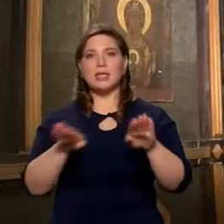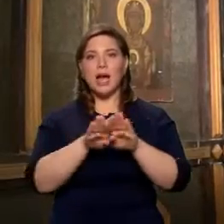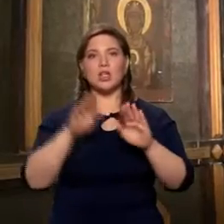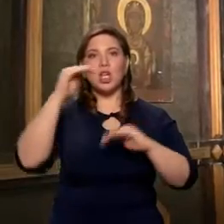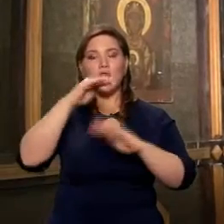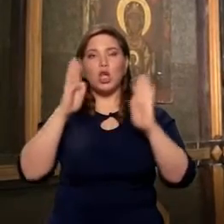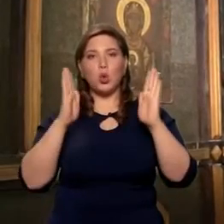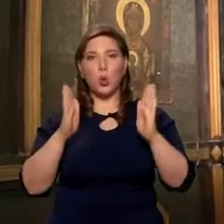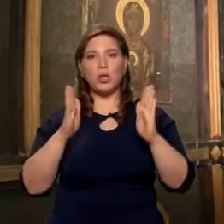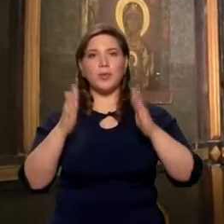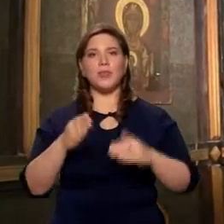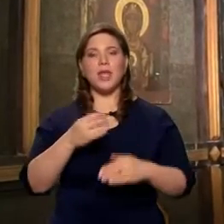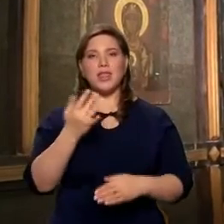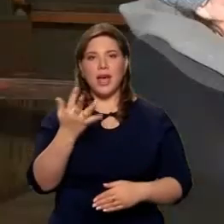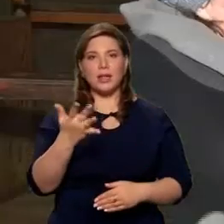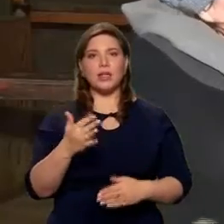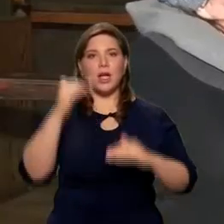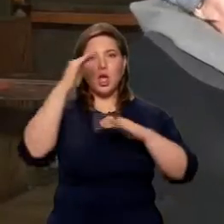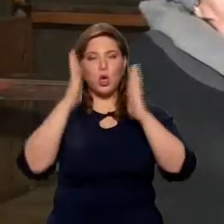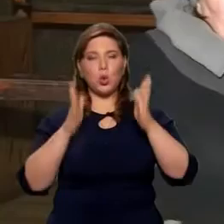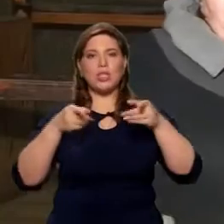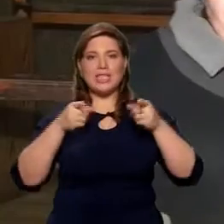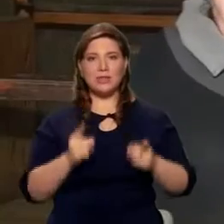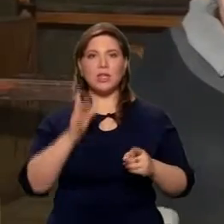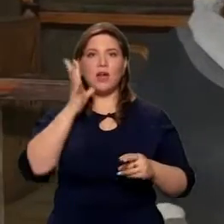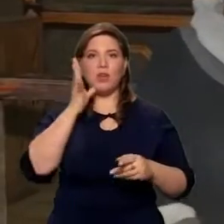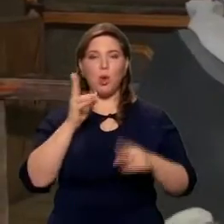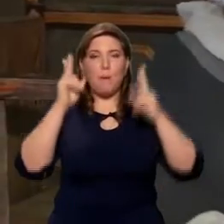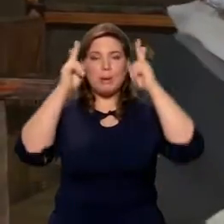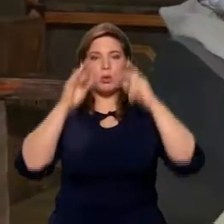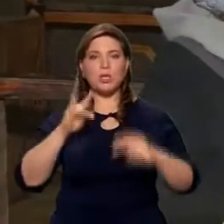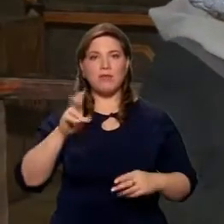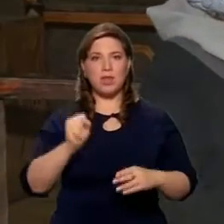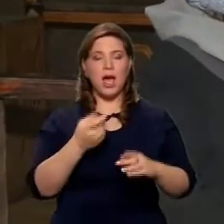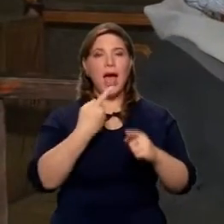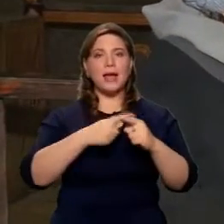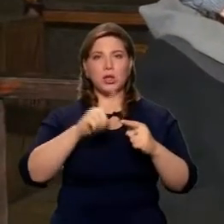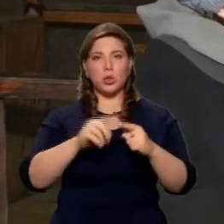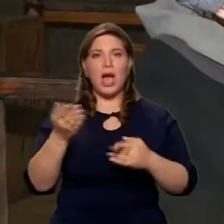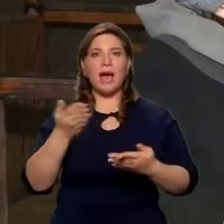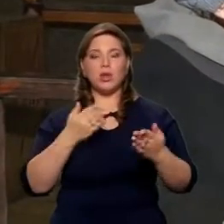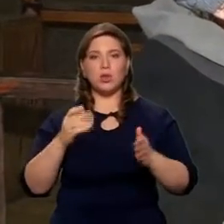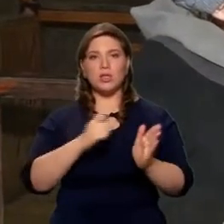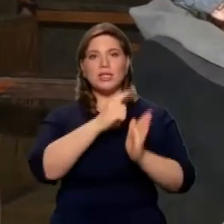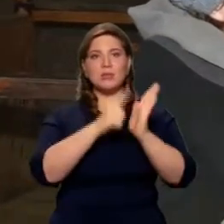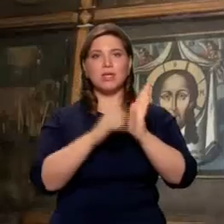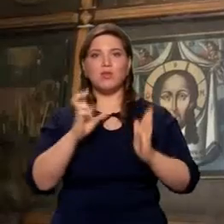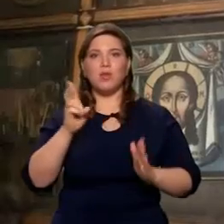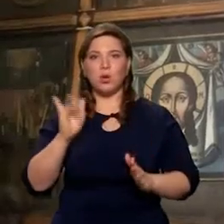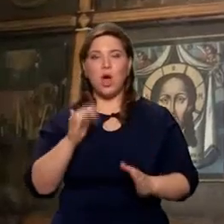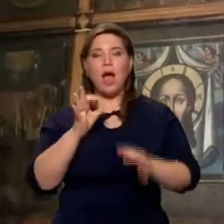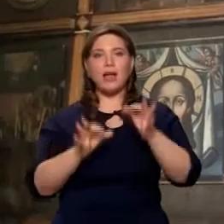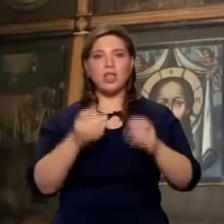Сохранились и иконы, некоторые действительно времен преподобного Трифона, которые относятся к 17-му веку.